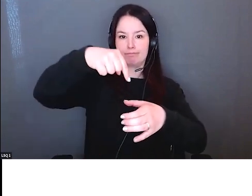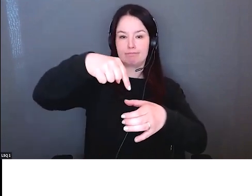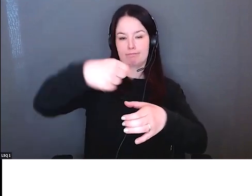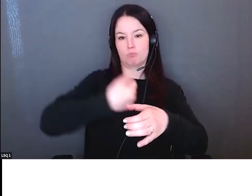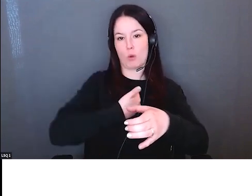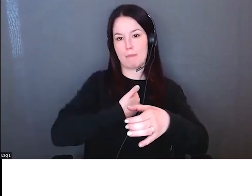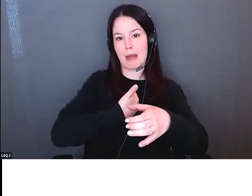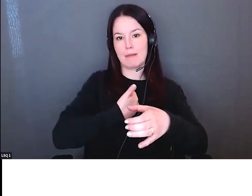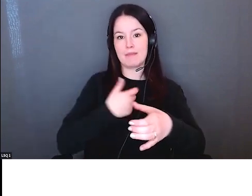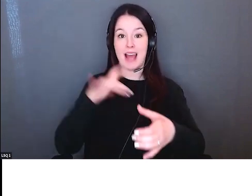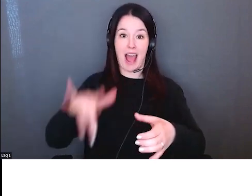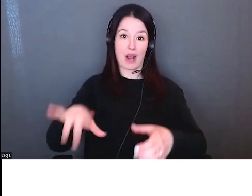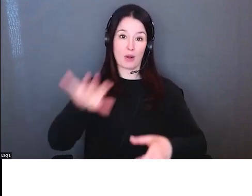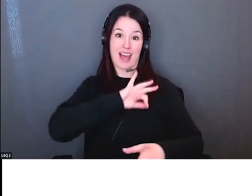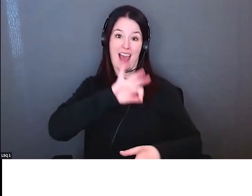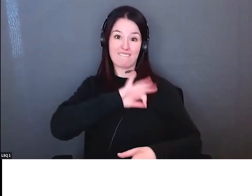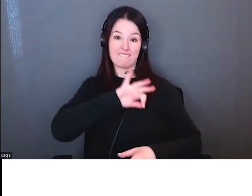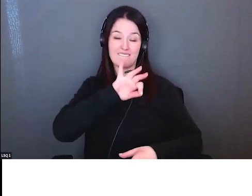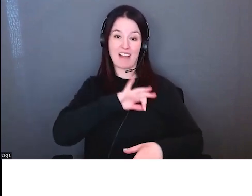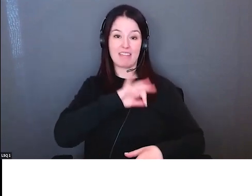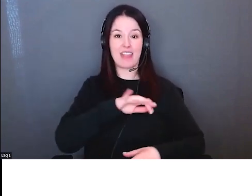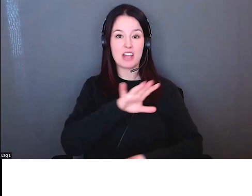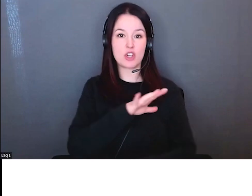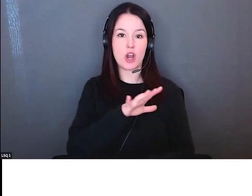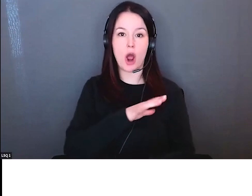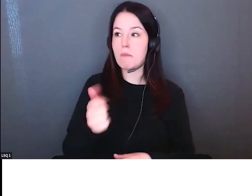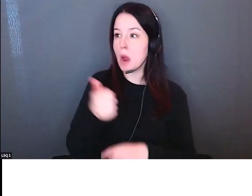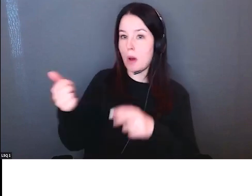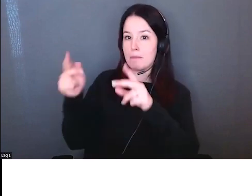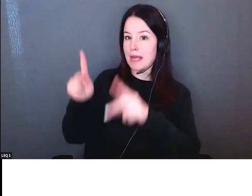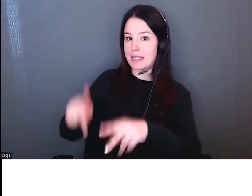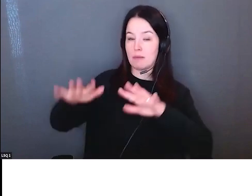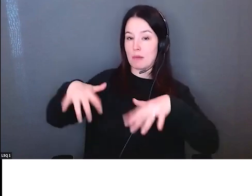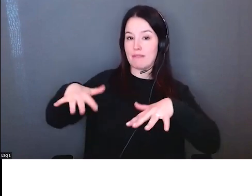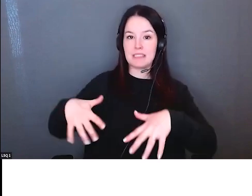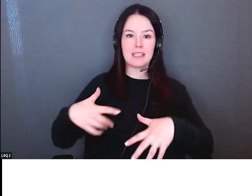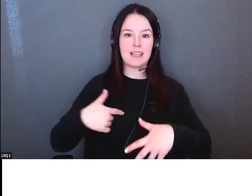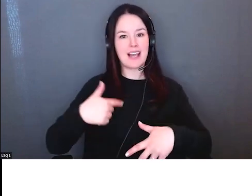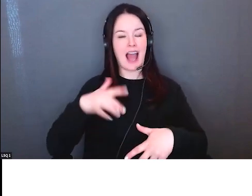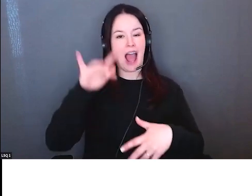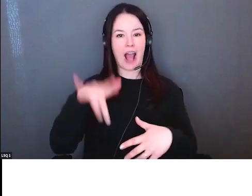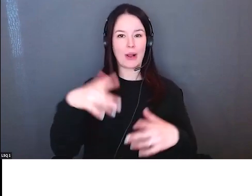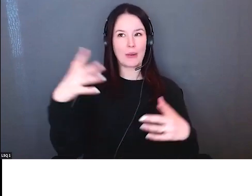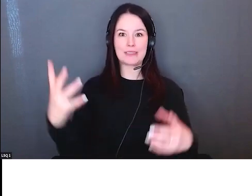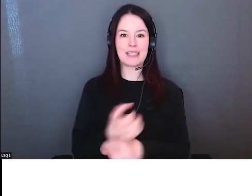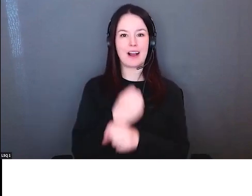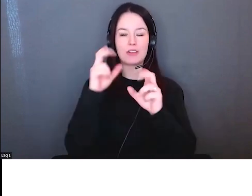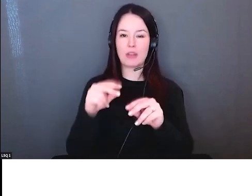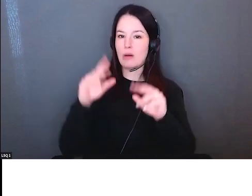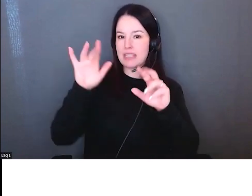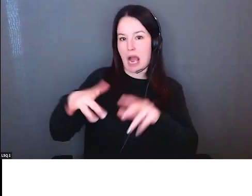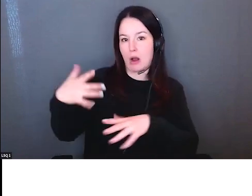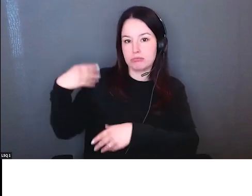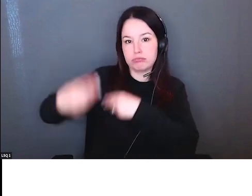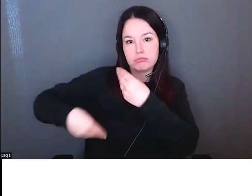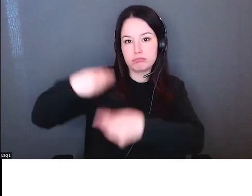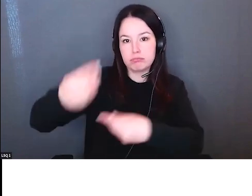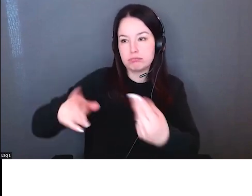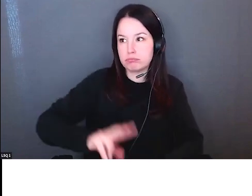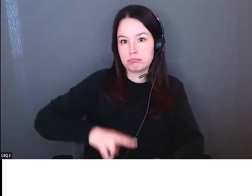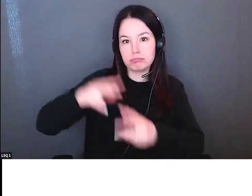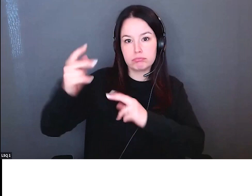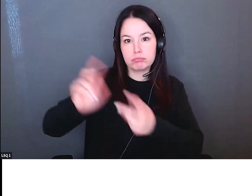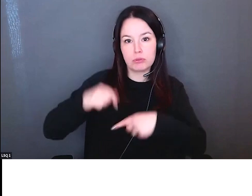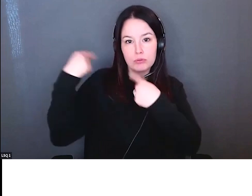soit nés nous n'avons pas créé ces structures là mais on a hérité de ces structures qui sont vivantes et se portent bien